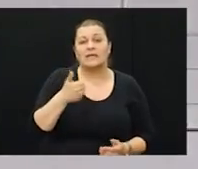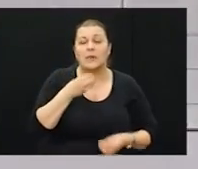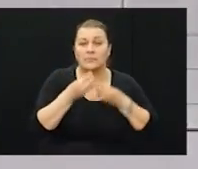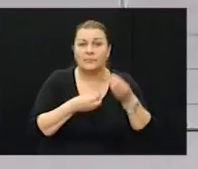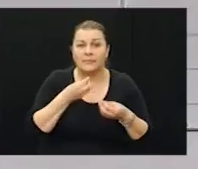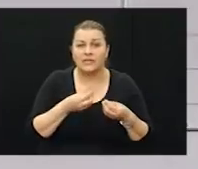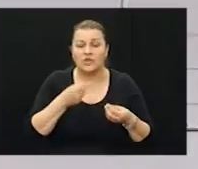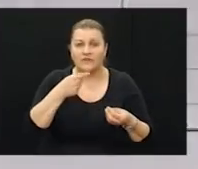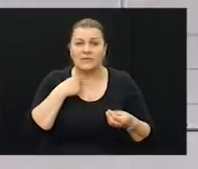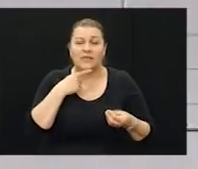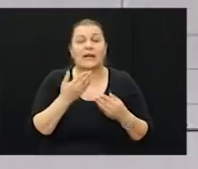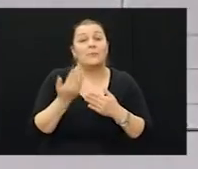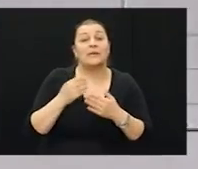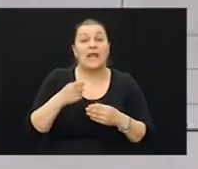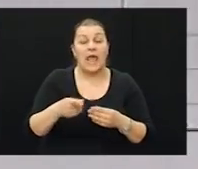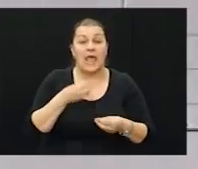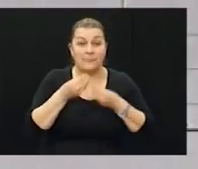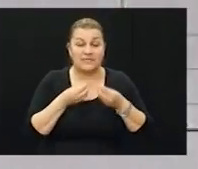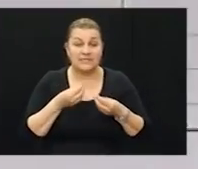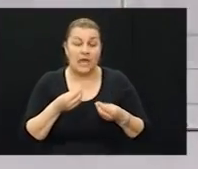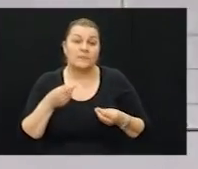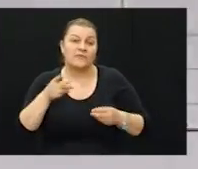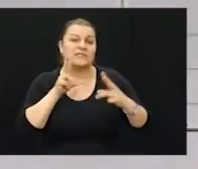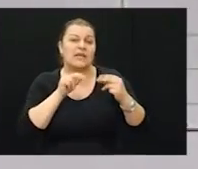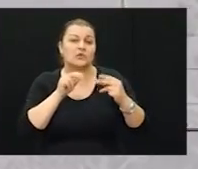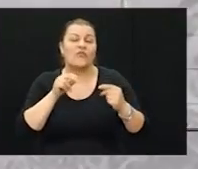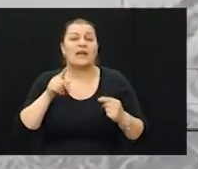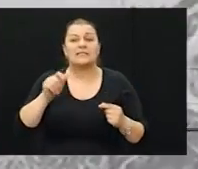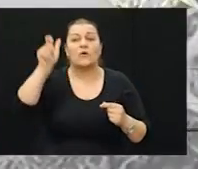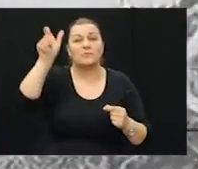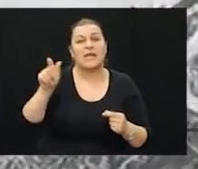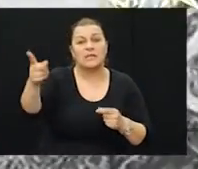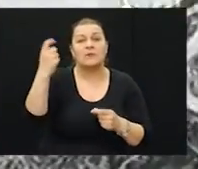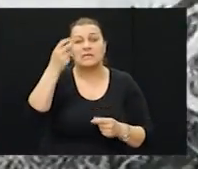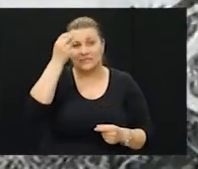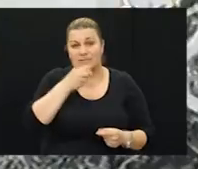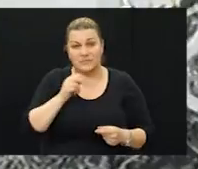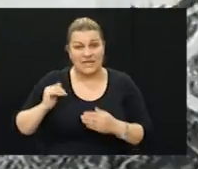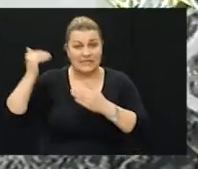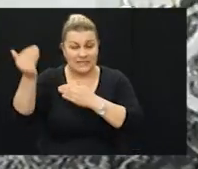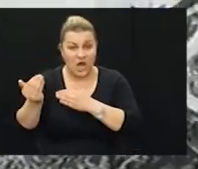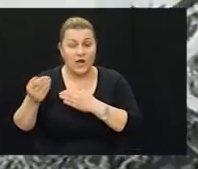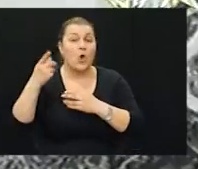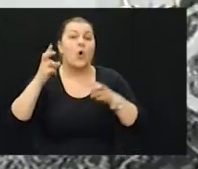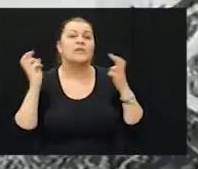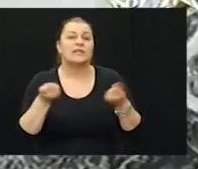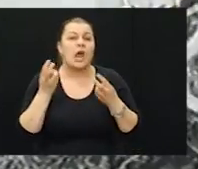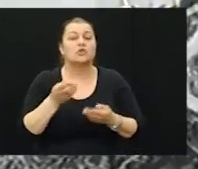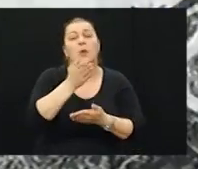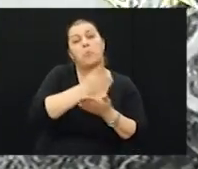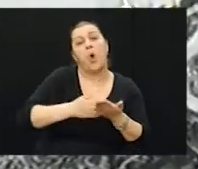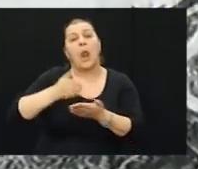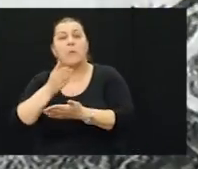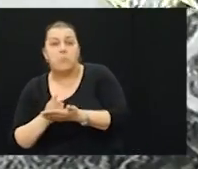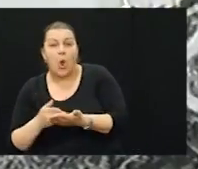mi prije emisije, da se u jednim pregovornom bili sa pripadnikom srpske strane, pa je on tražio da nekako